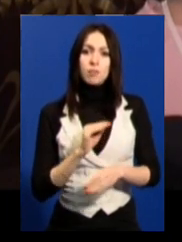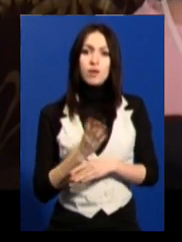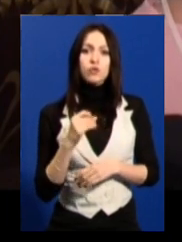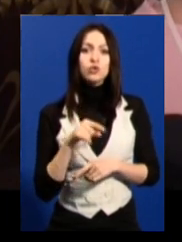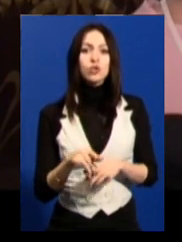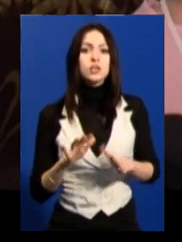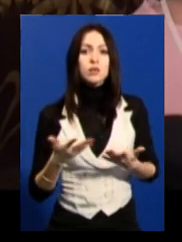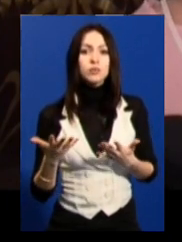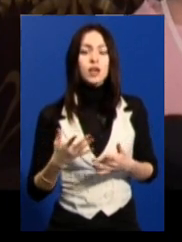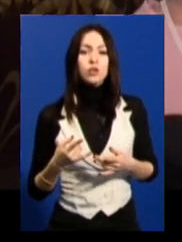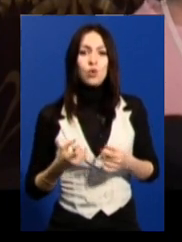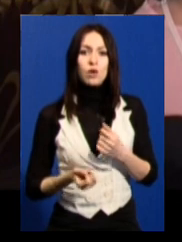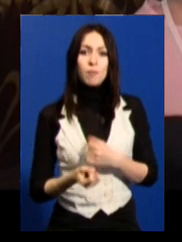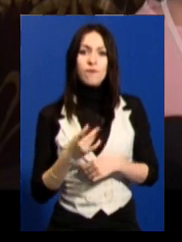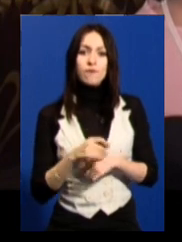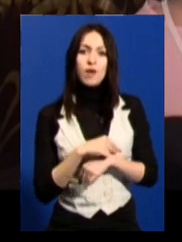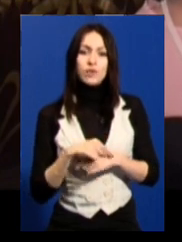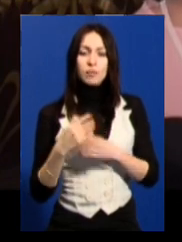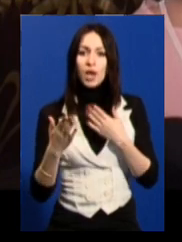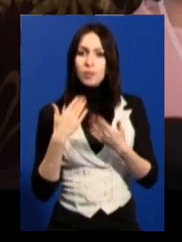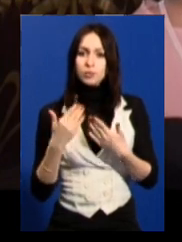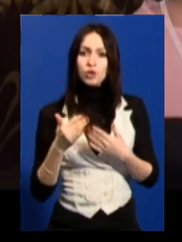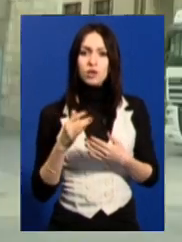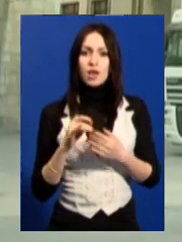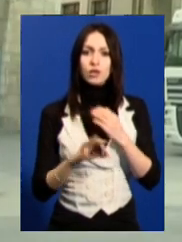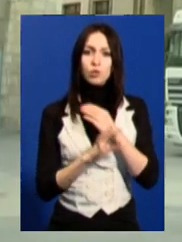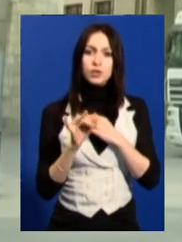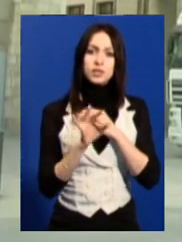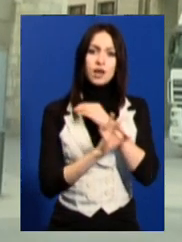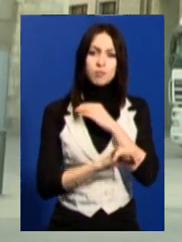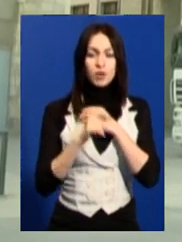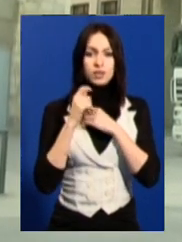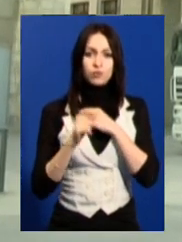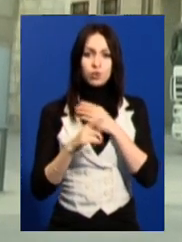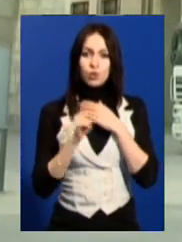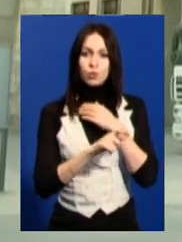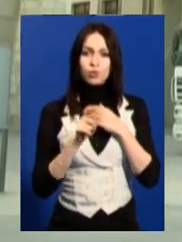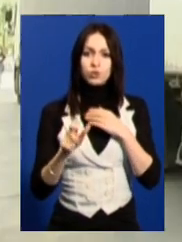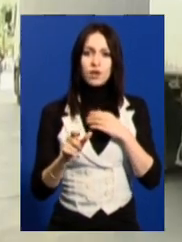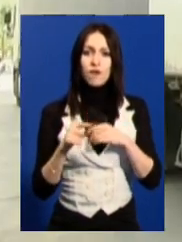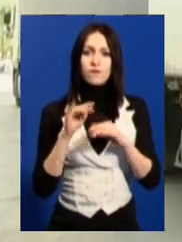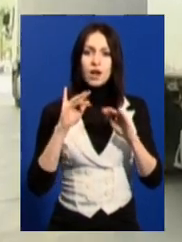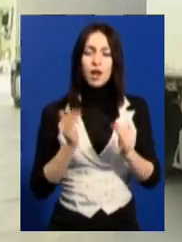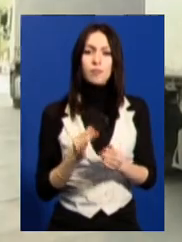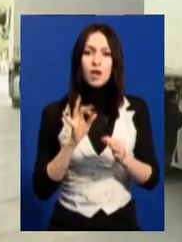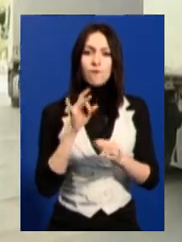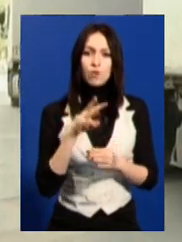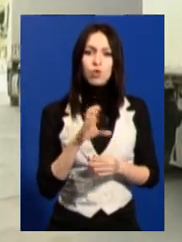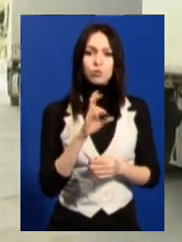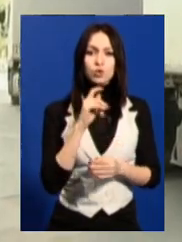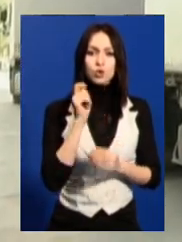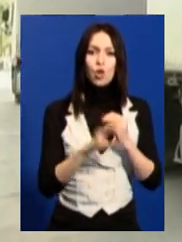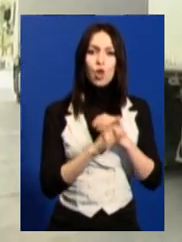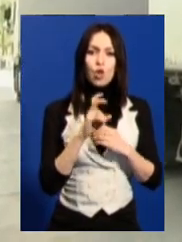події, які народилися теж під час спілкування слобожанців і закарпатців. У рамках форуму «Слобода. Культ» на початку травня з Харкова до Ужгорода